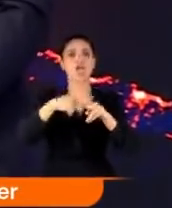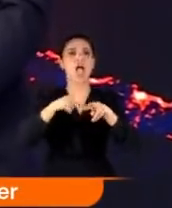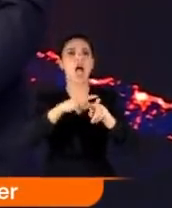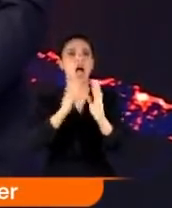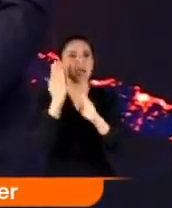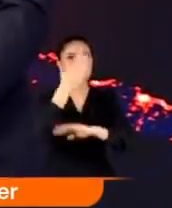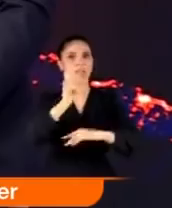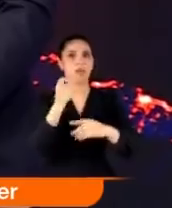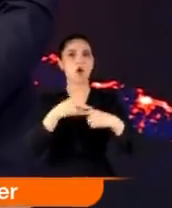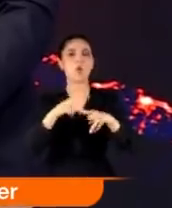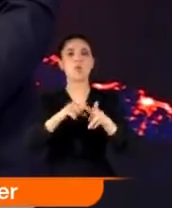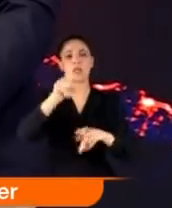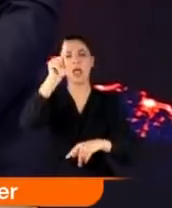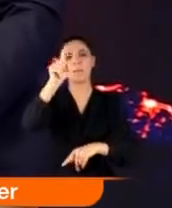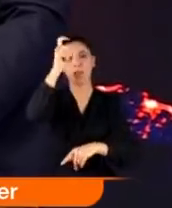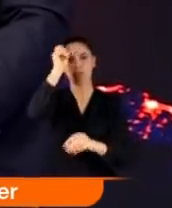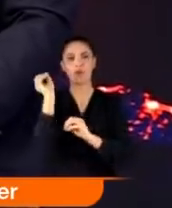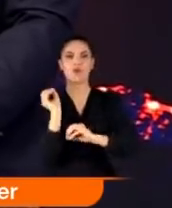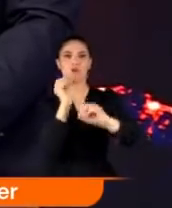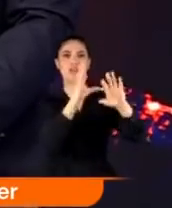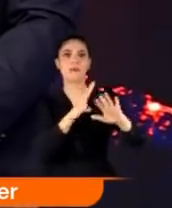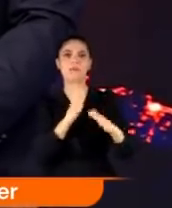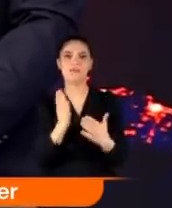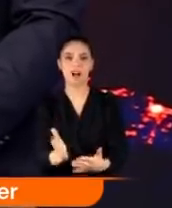ve uzaya bir Türk göndermek var.